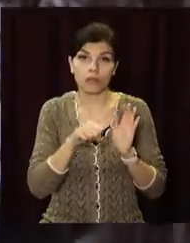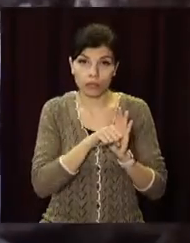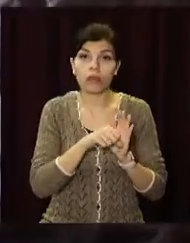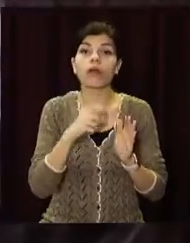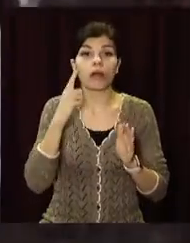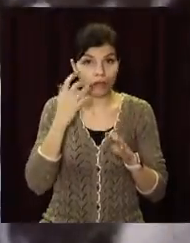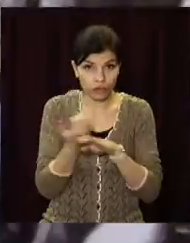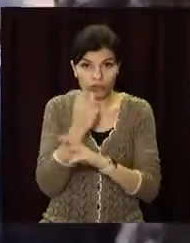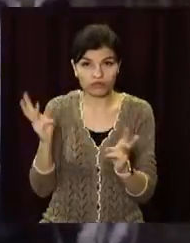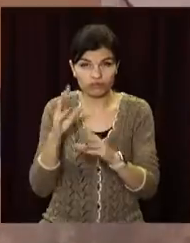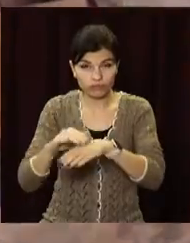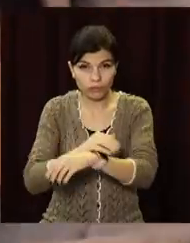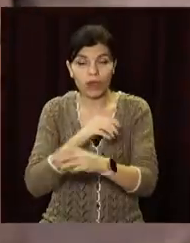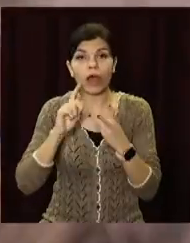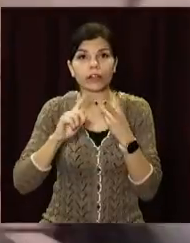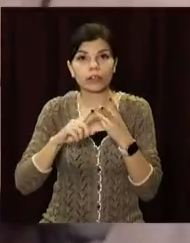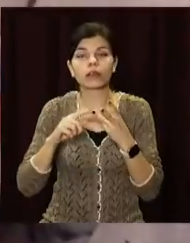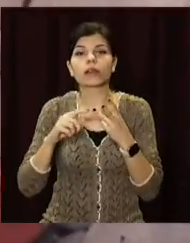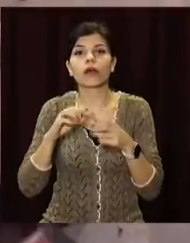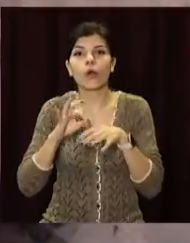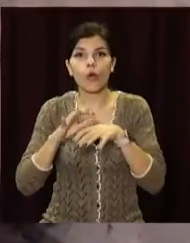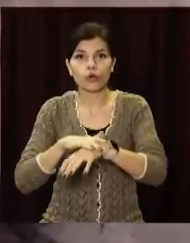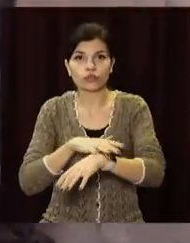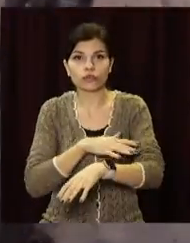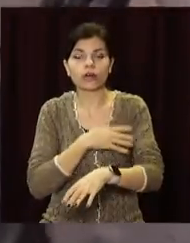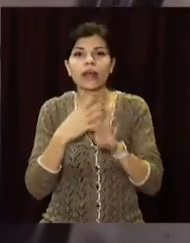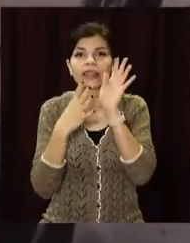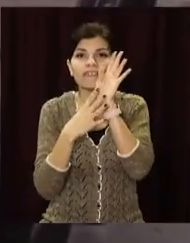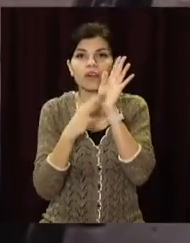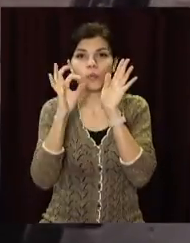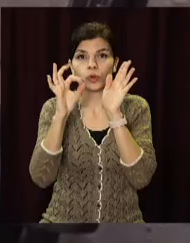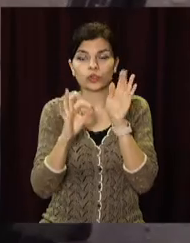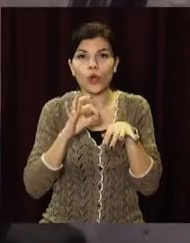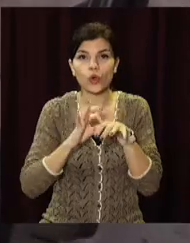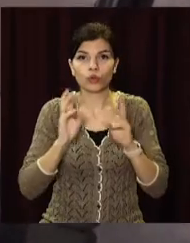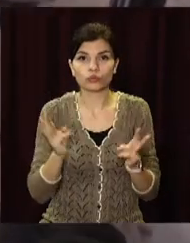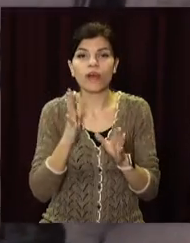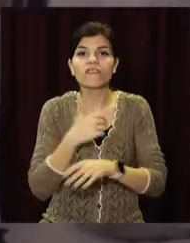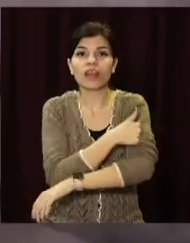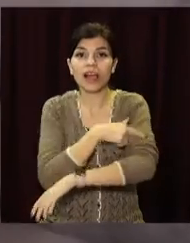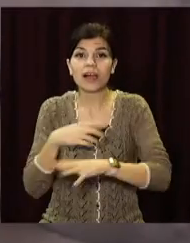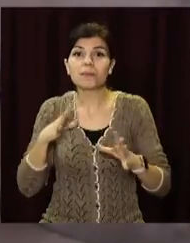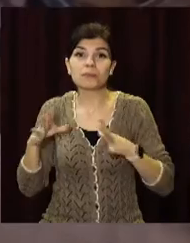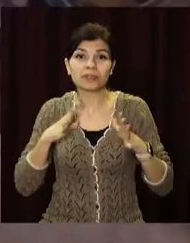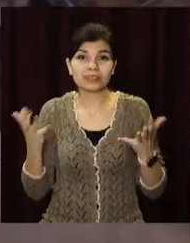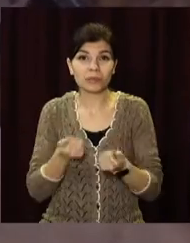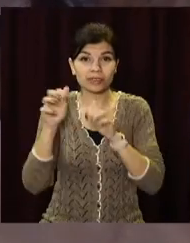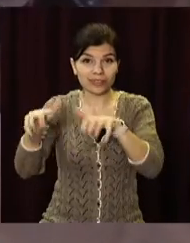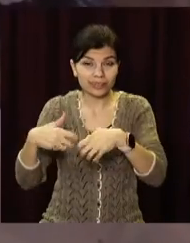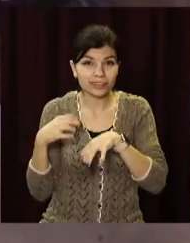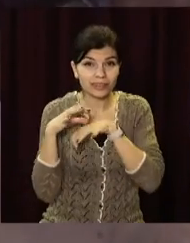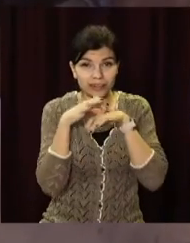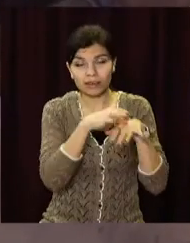солдата евакуювали до опікового центру з ураженнями шкіри у 90%. Він помер вже в лікарні. Відомості про